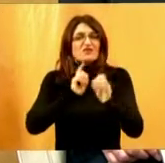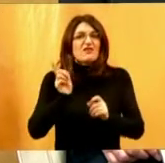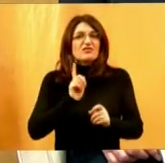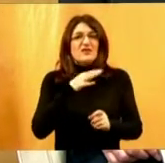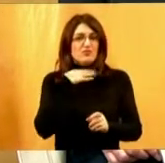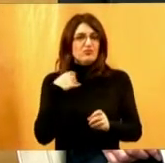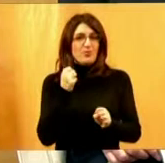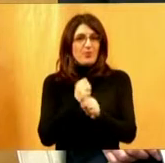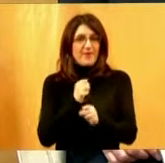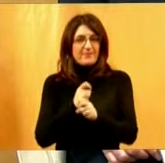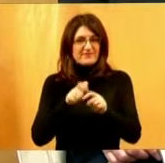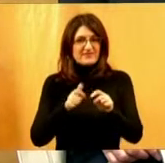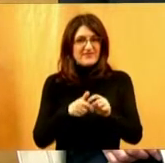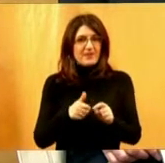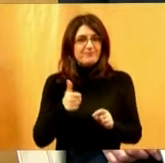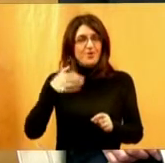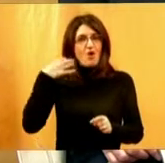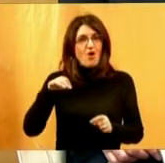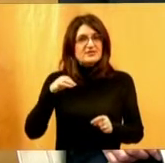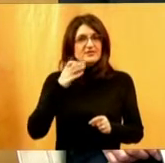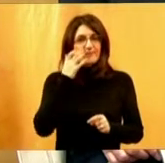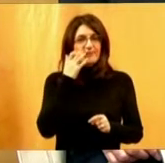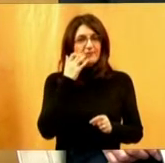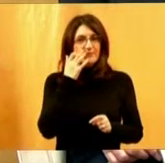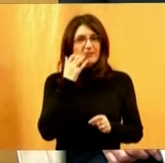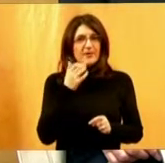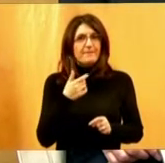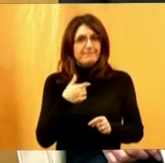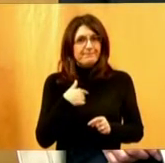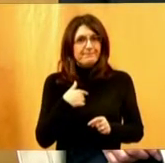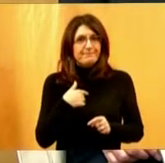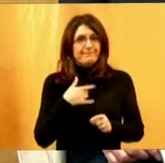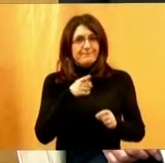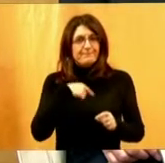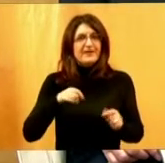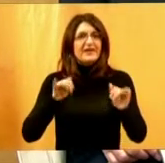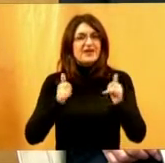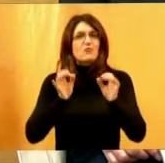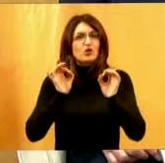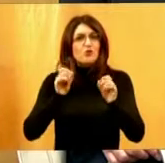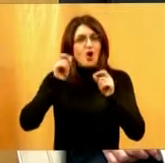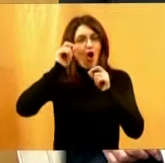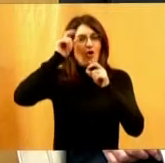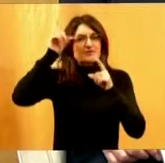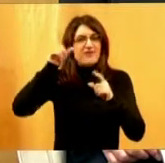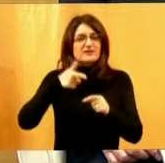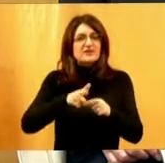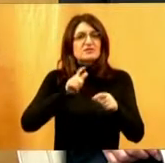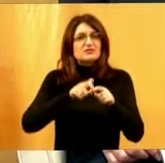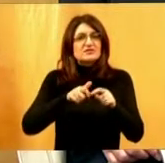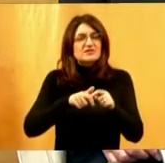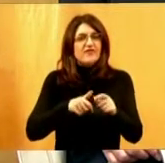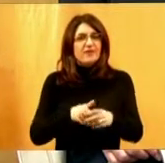učinilo. Osim što smo zaista dobro osvijestili to u činjenicu